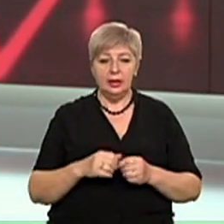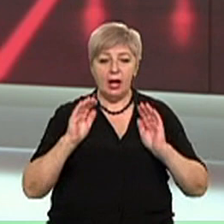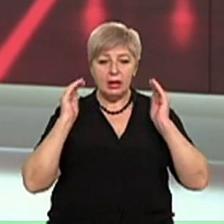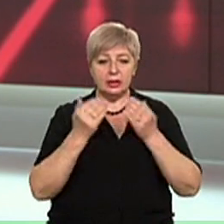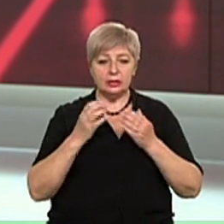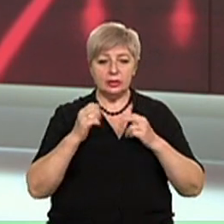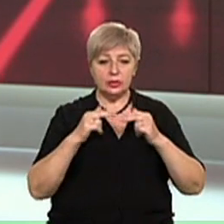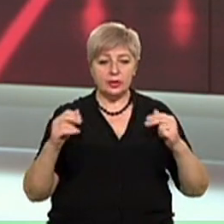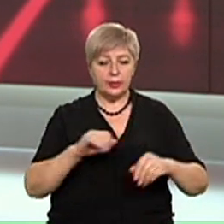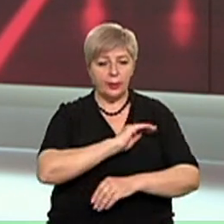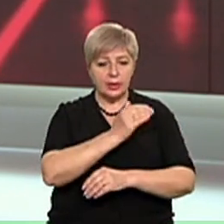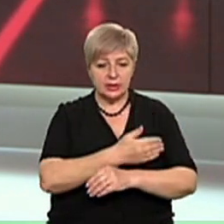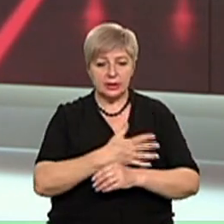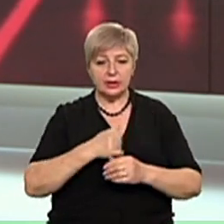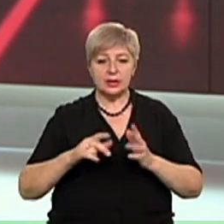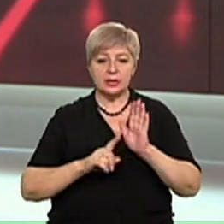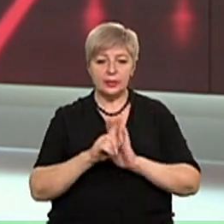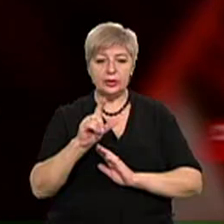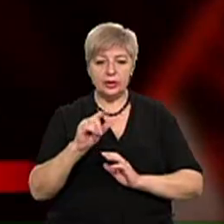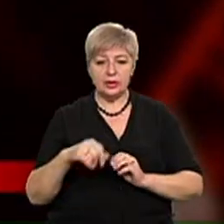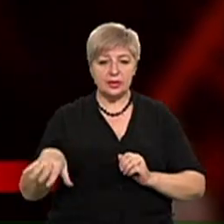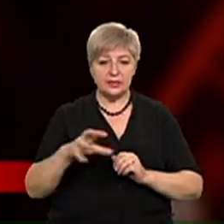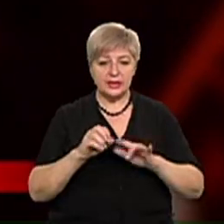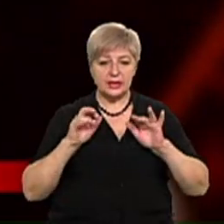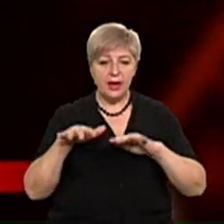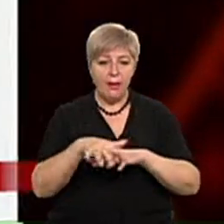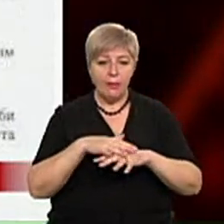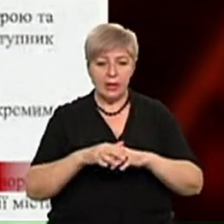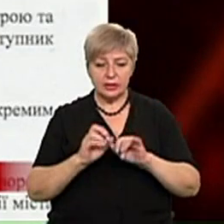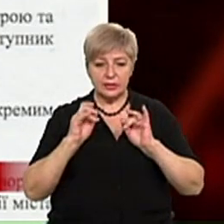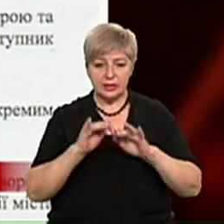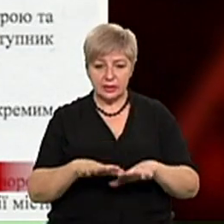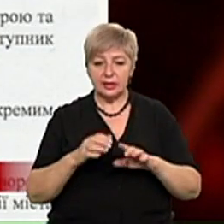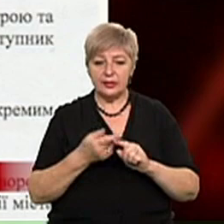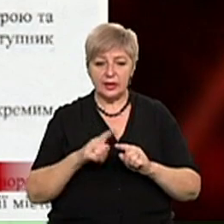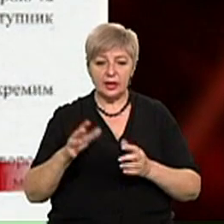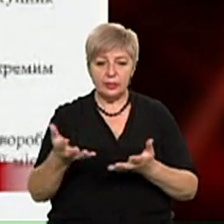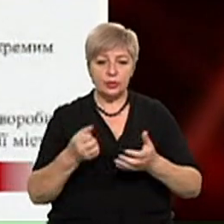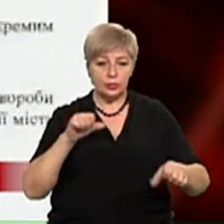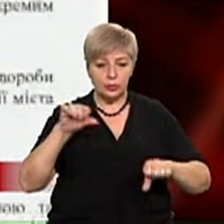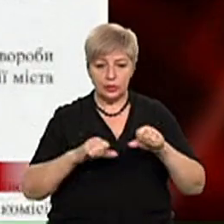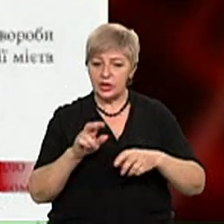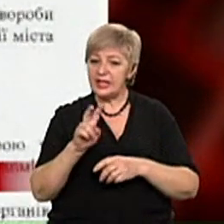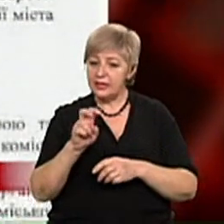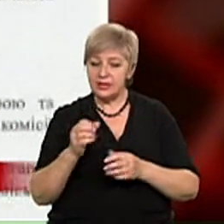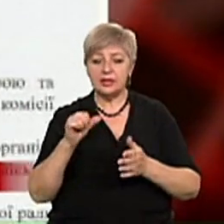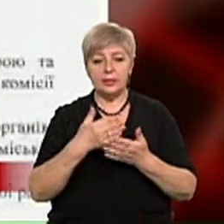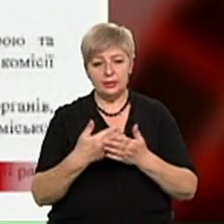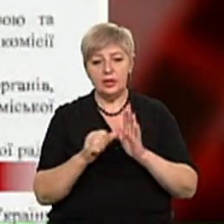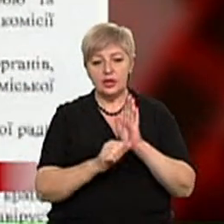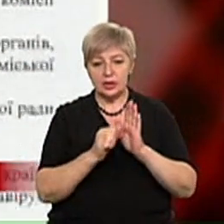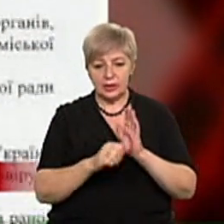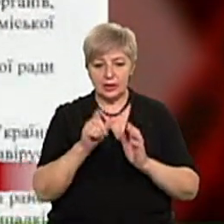Карантин у Дніпрі посилять. Із понеділка всі масові заходи, в яких беруть участь вже не 200, а 60 осіб, скасують або